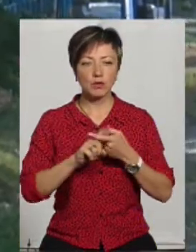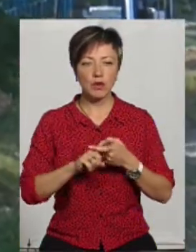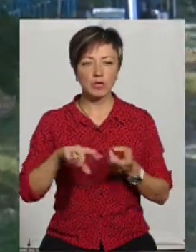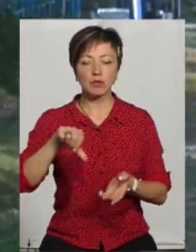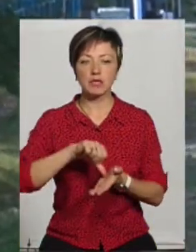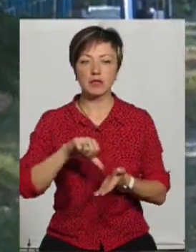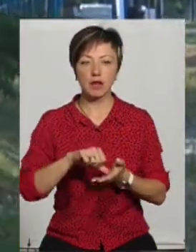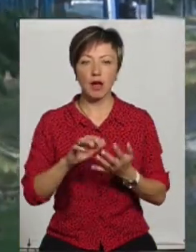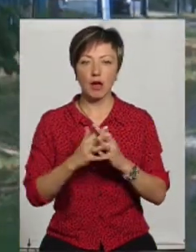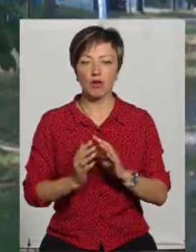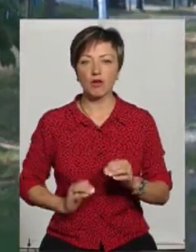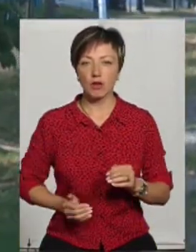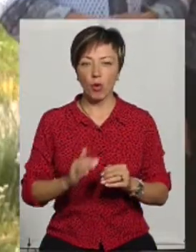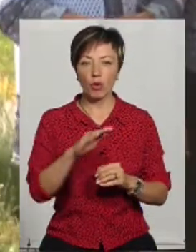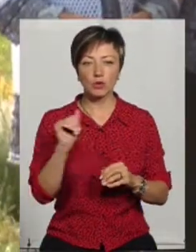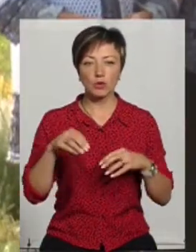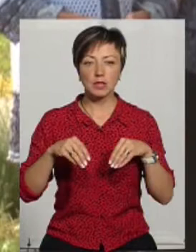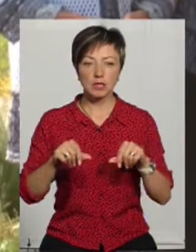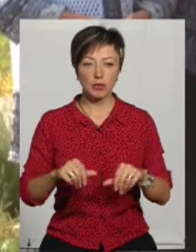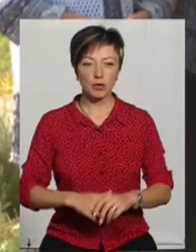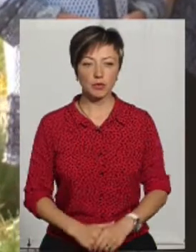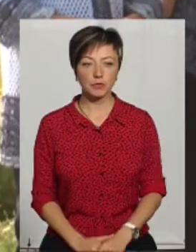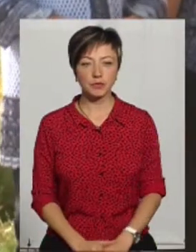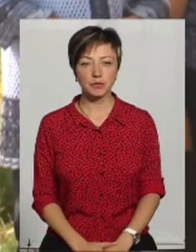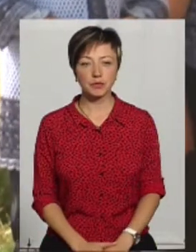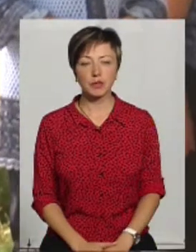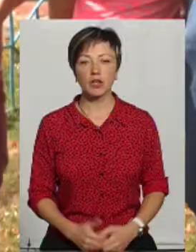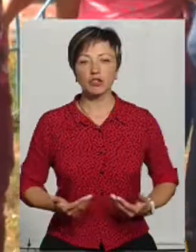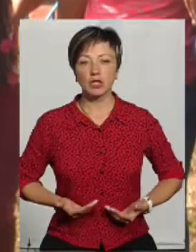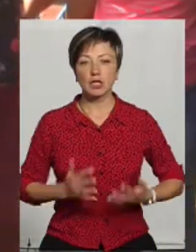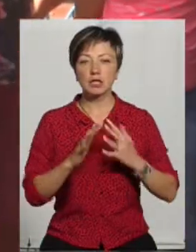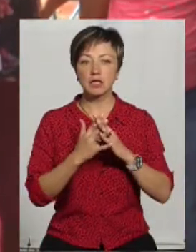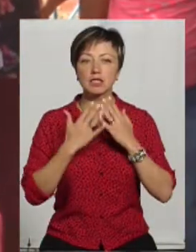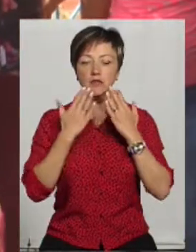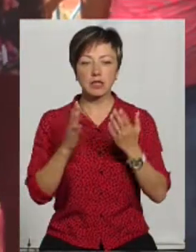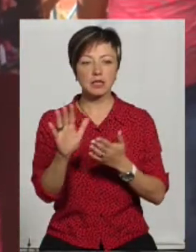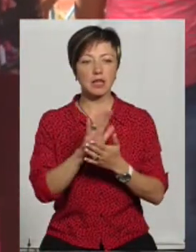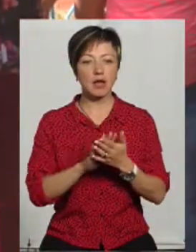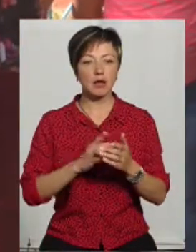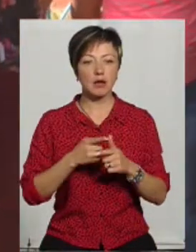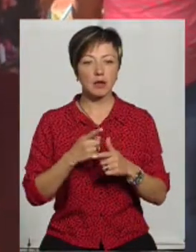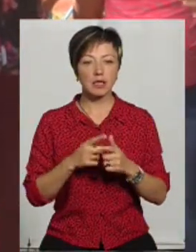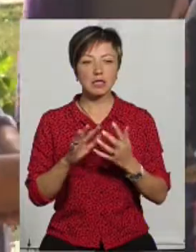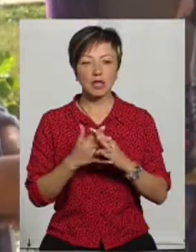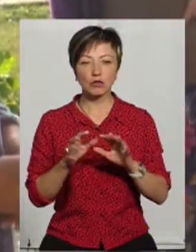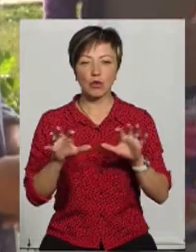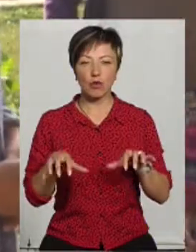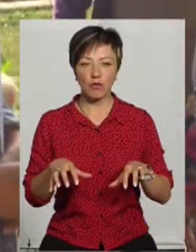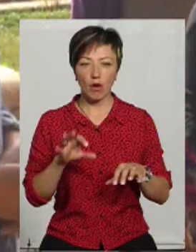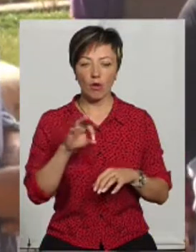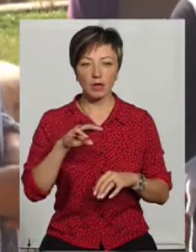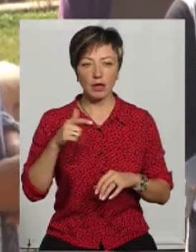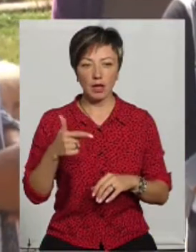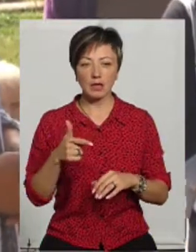представниками агрофірми, яка орендує землю. Ганна Шевчук додає, жителі райківців звернулися з заяву на ім'я селищної голови Гвардійської ОТГ.